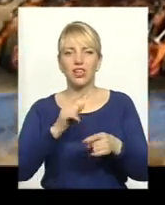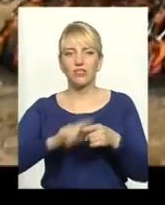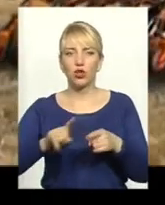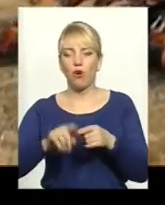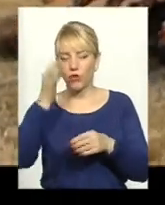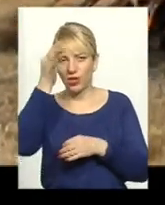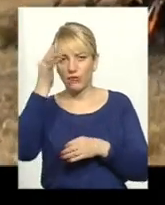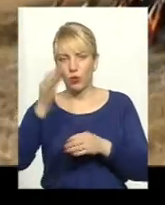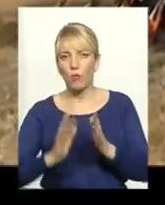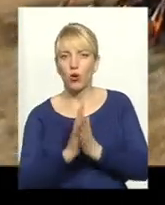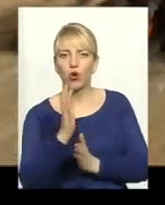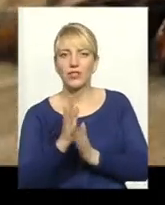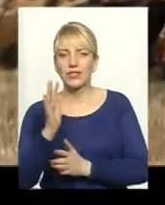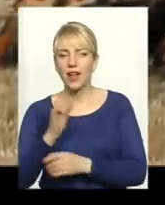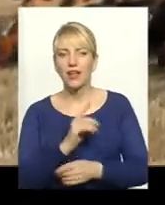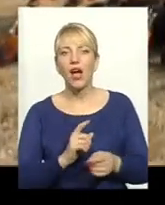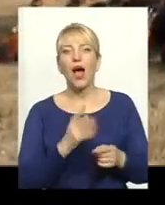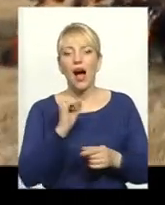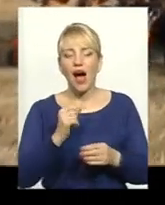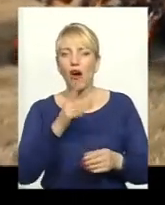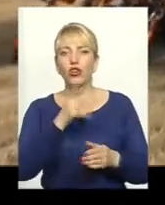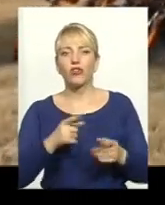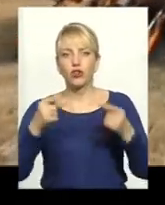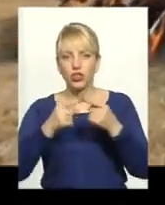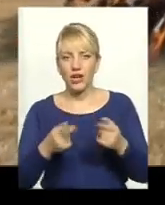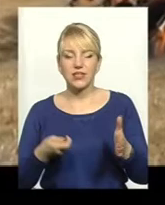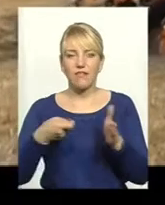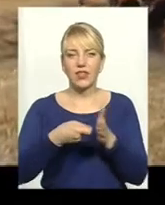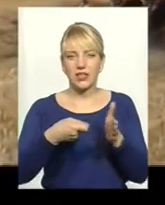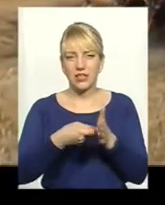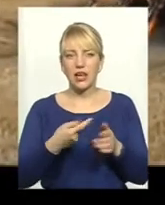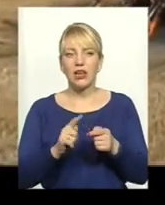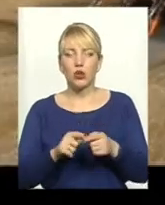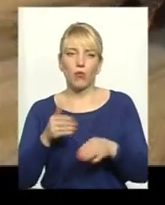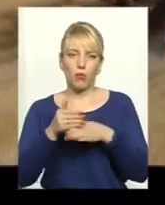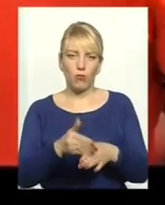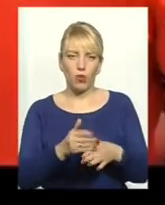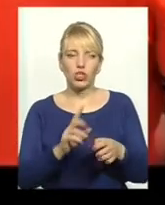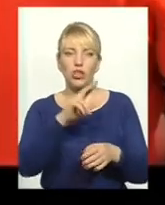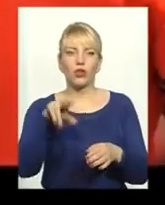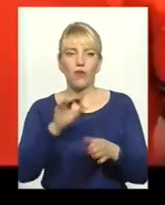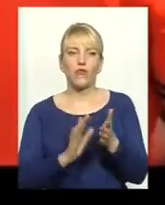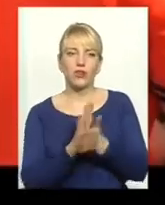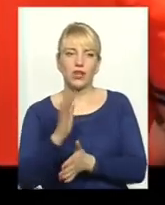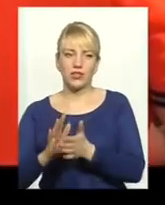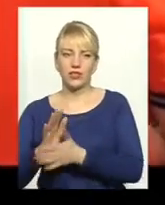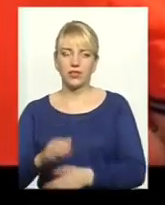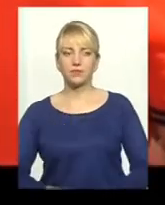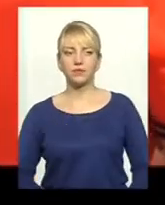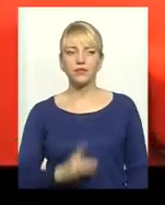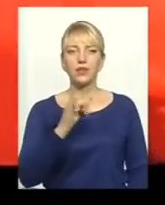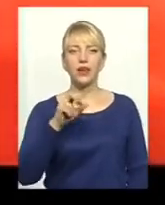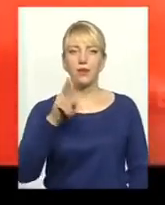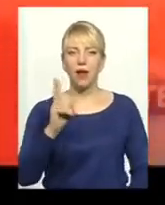проростання рослин. А одночасне внесення добрив забезпечує доступ до живлення впродовж вегетації. Це земля репаку,